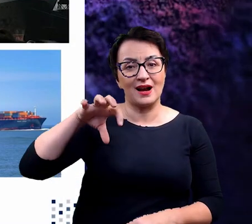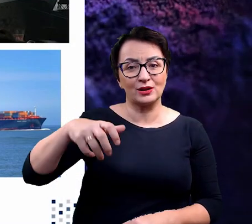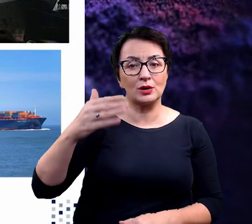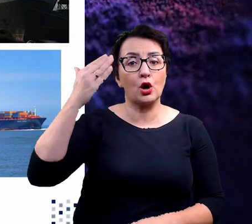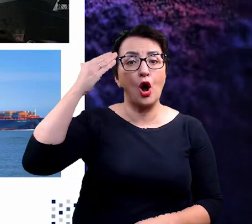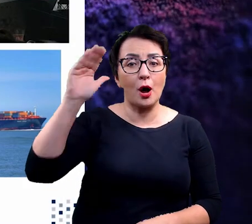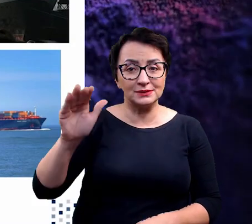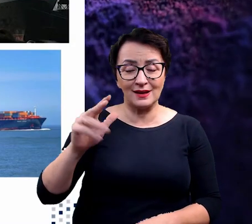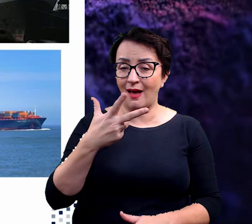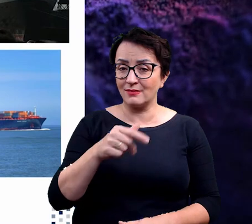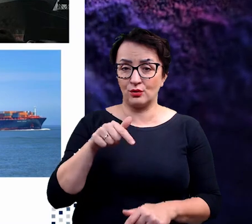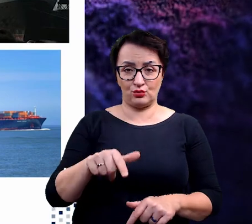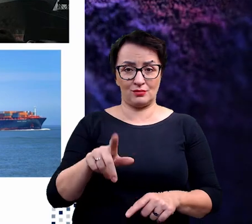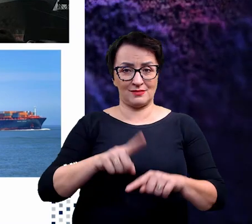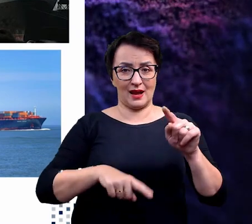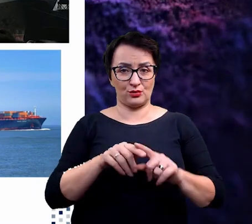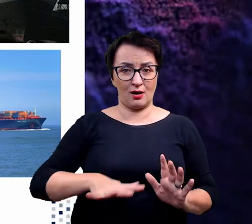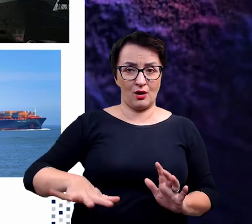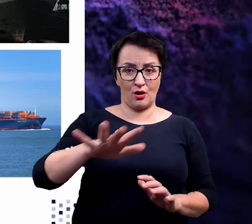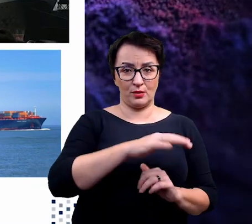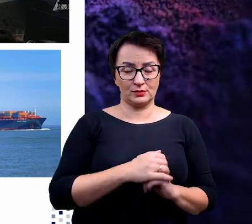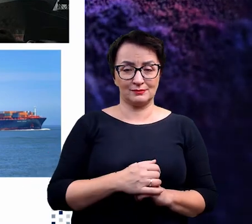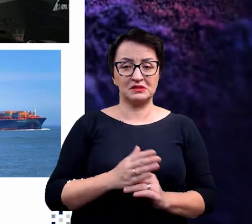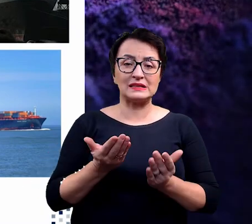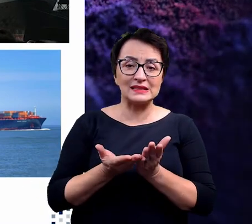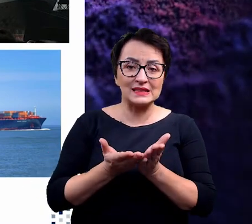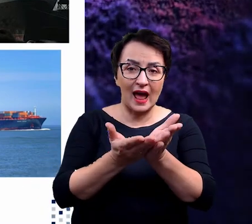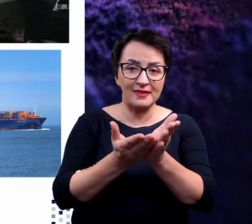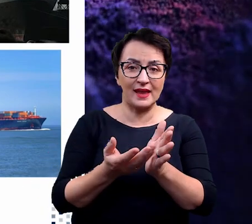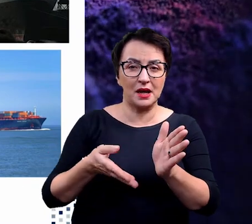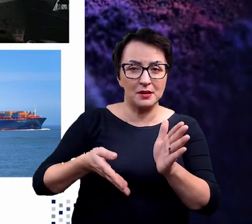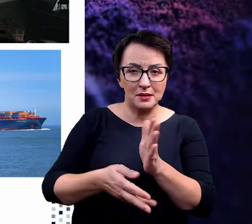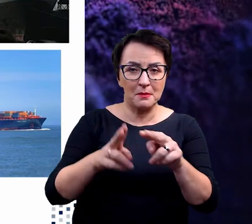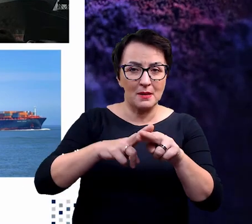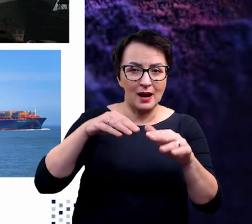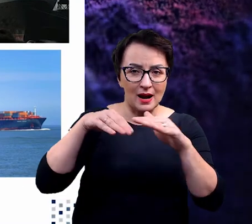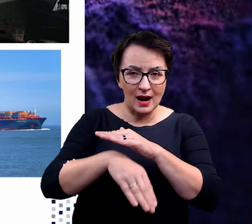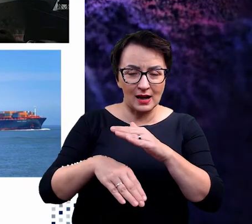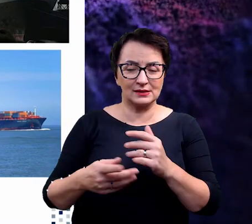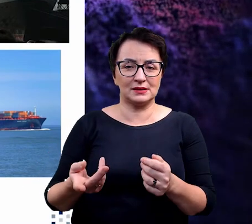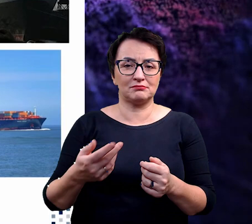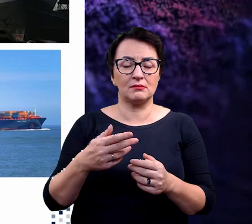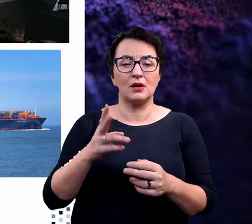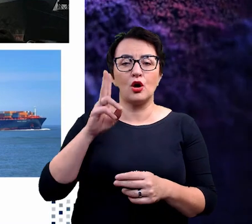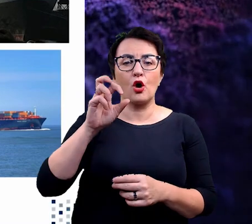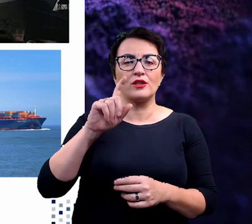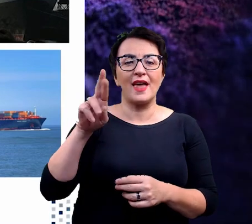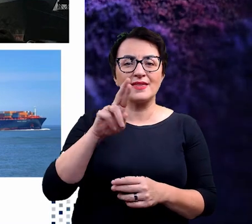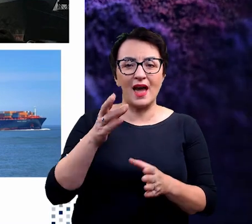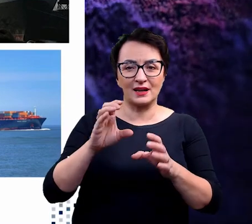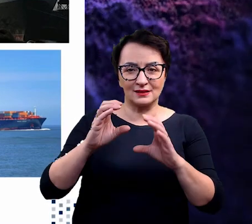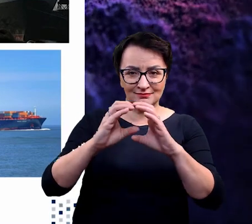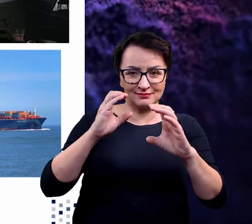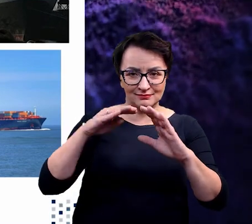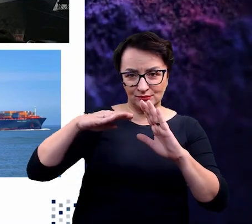dla danego obszaru. Na statkach wycieczkowych, w ładowniach, wodach balastowych kontenerowców przybywają do mórz